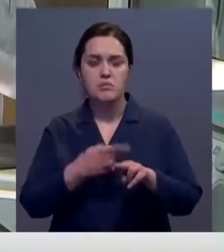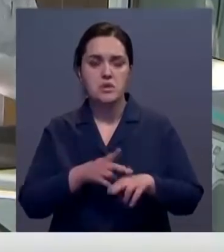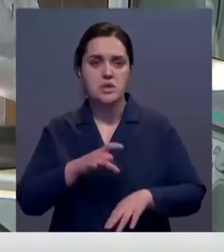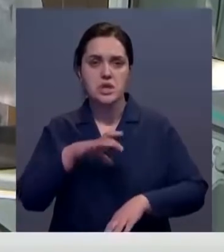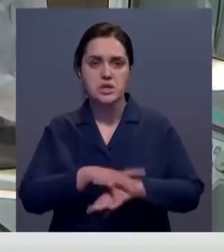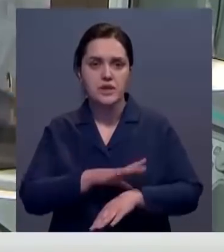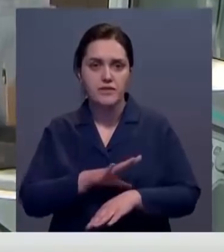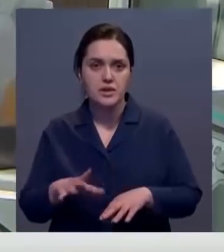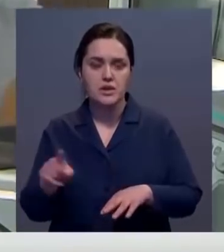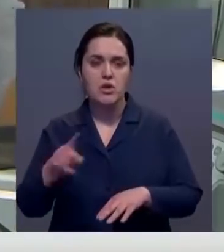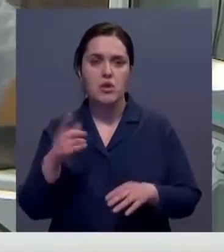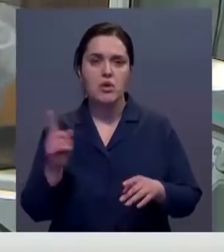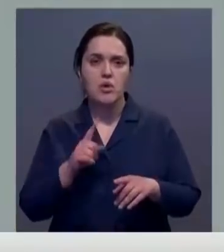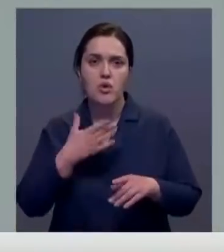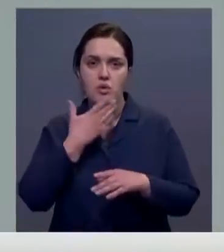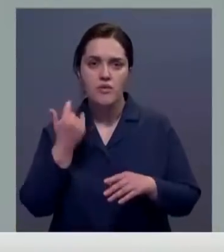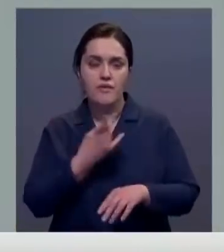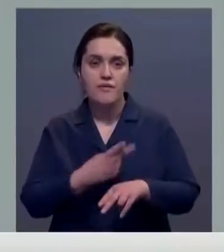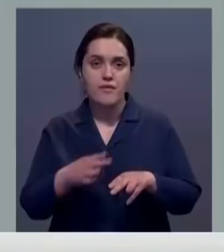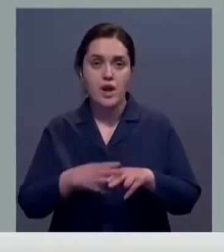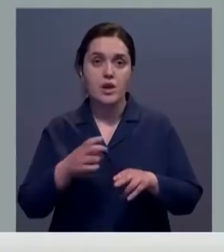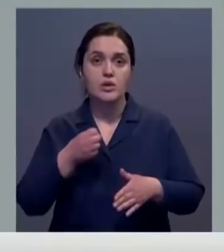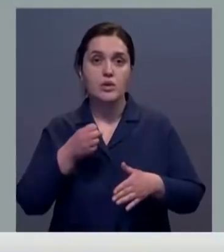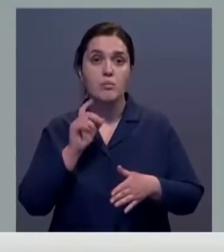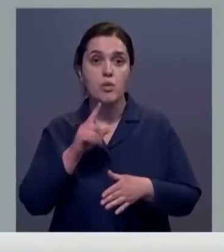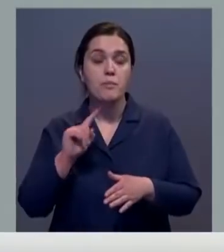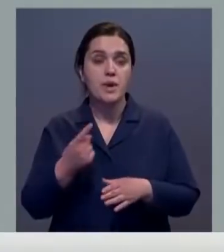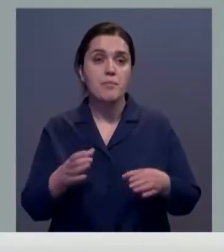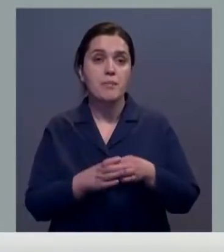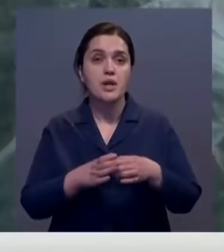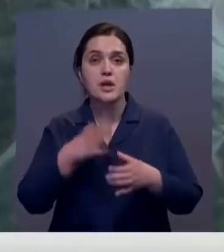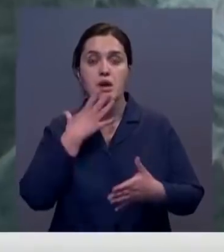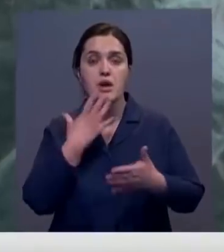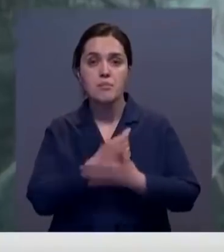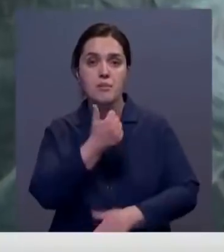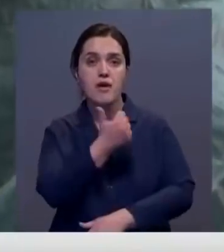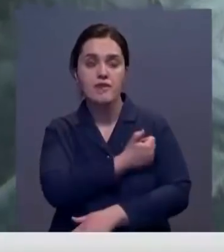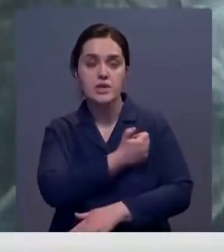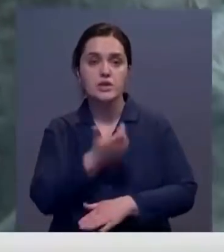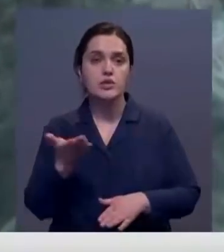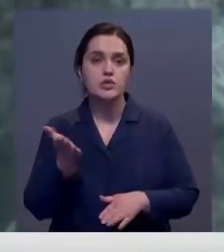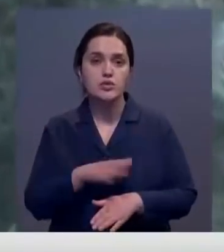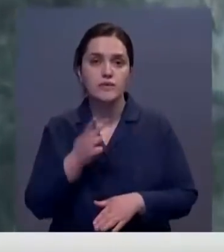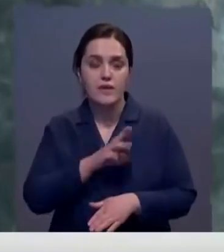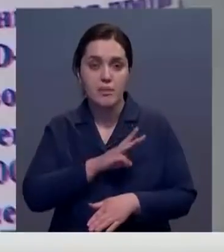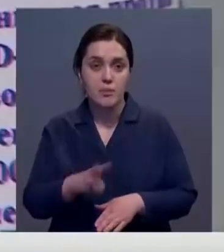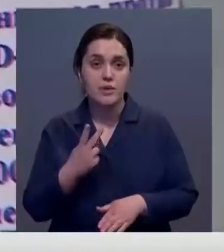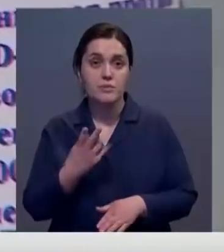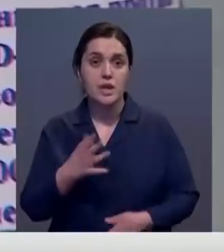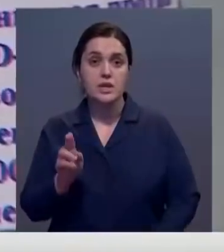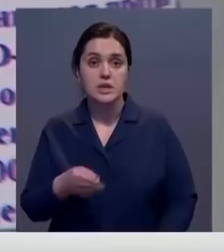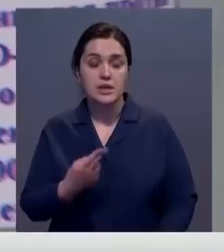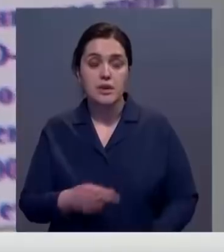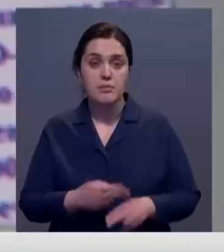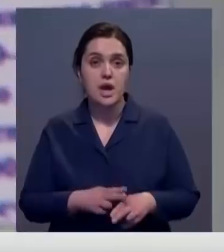зафиксировано. До конца года будет запущено производство первой партии отечественной вакцины в объеме 2 миллиона доз. А с 25 декабря в